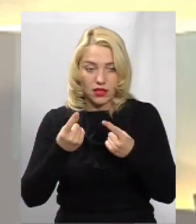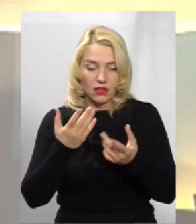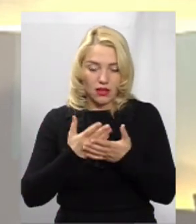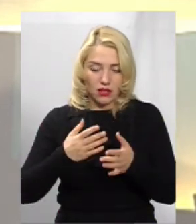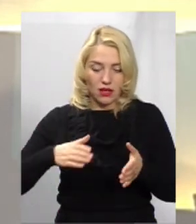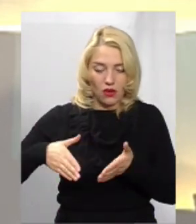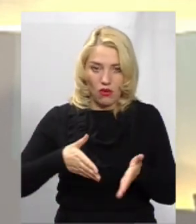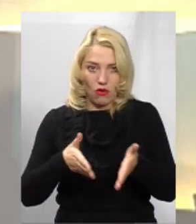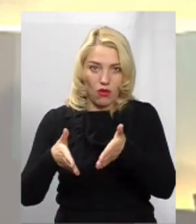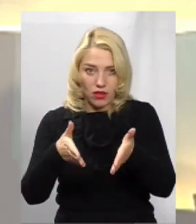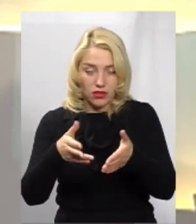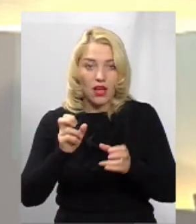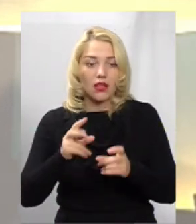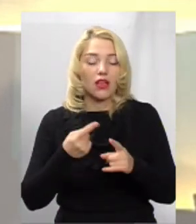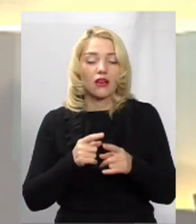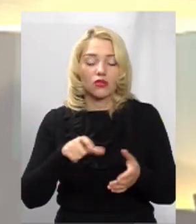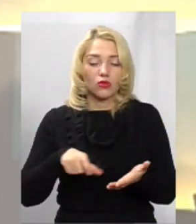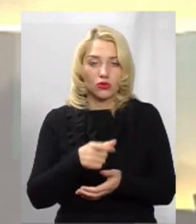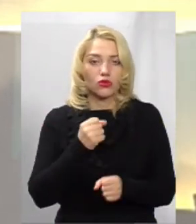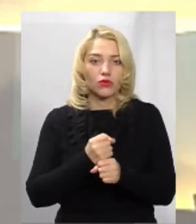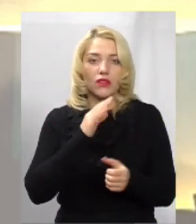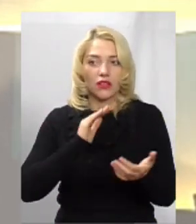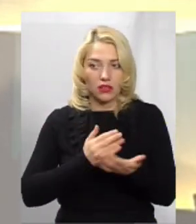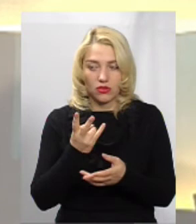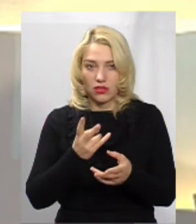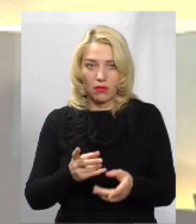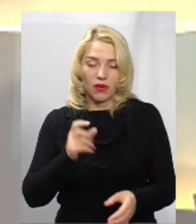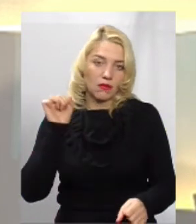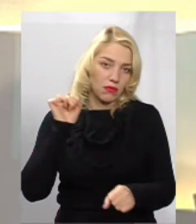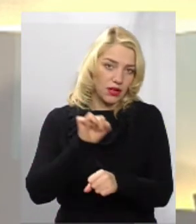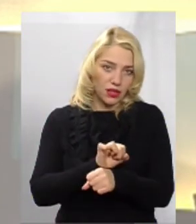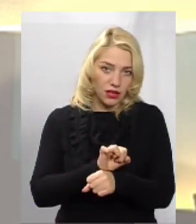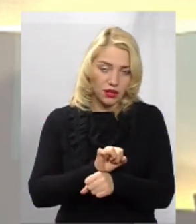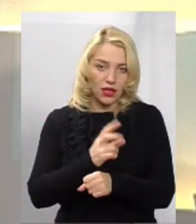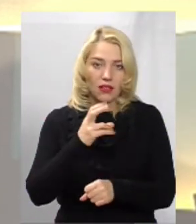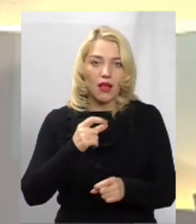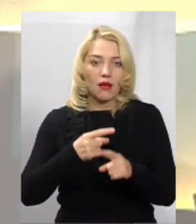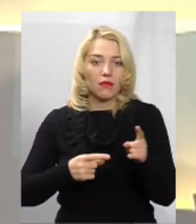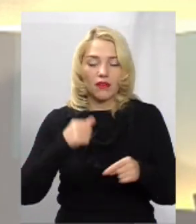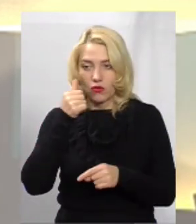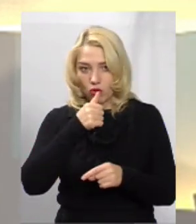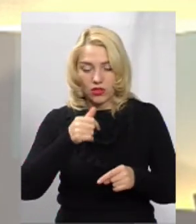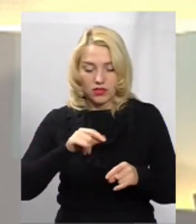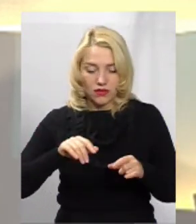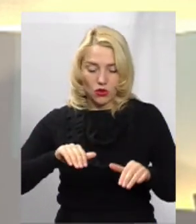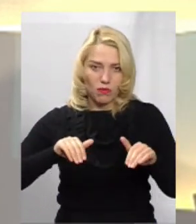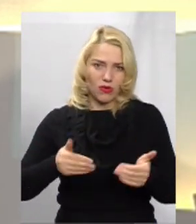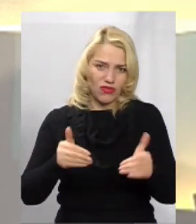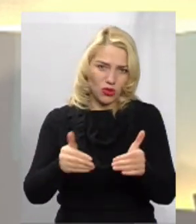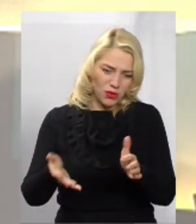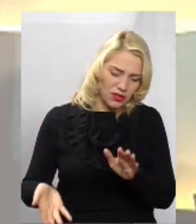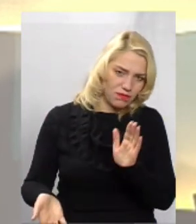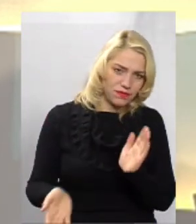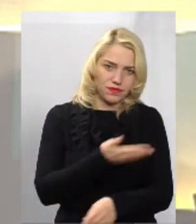коліність. Щоби зробити її якісно, дорогу в принципі треба перекрити там як мінімум на півроку, то все викопати і вкласти нове